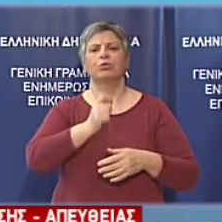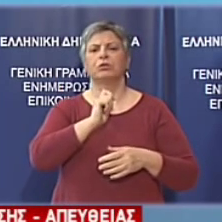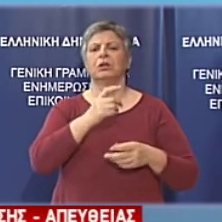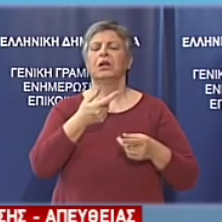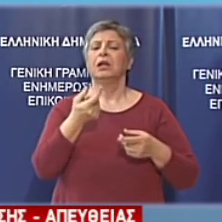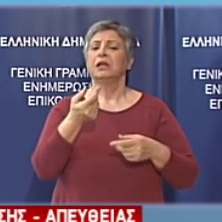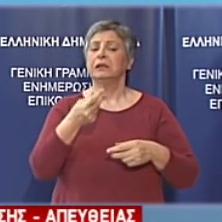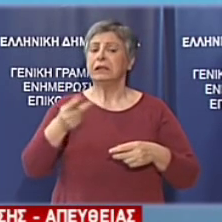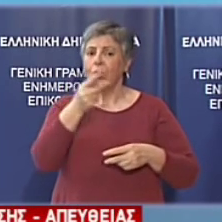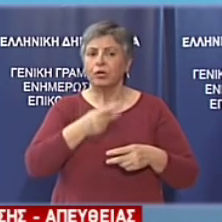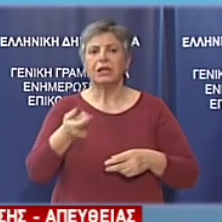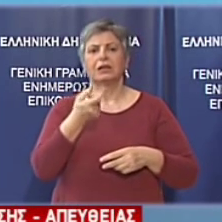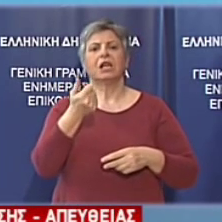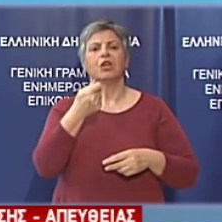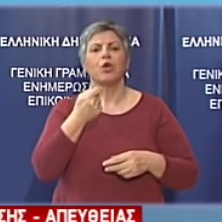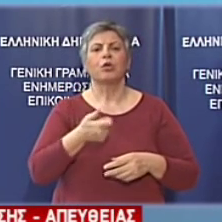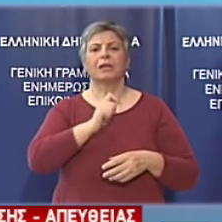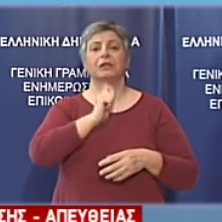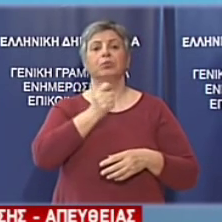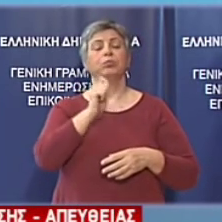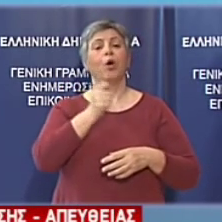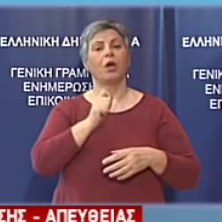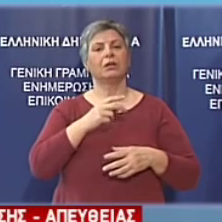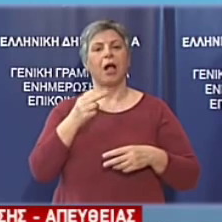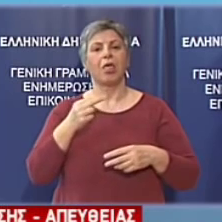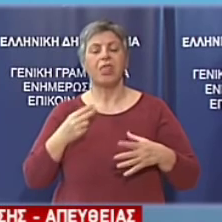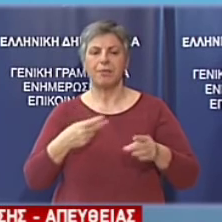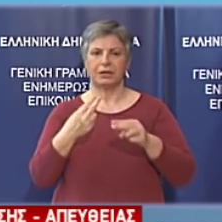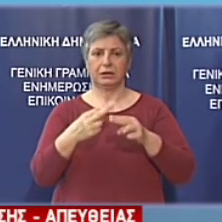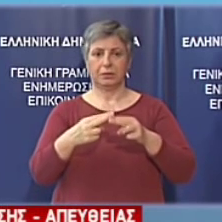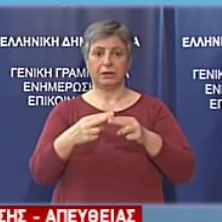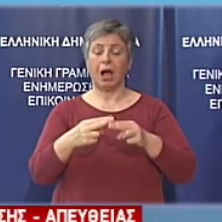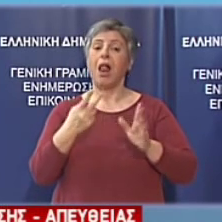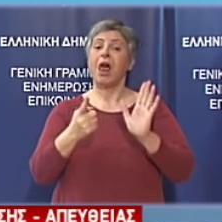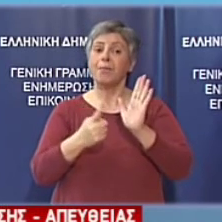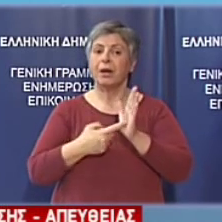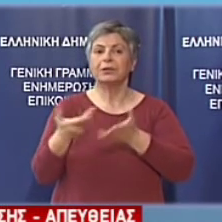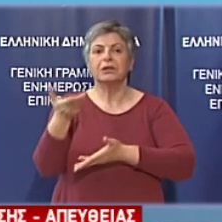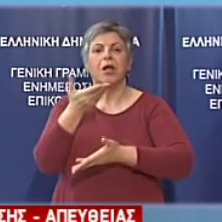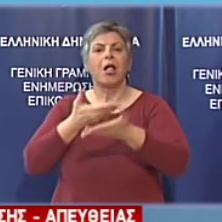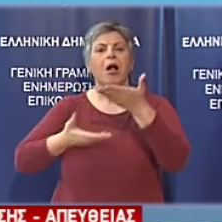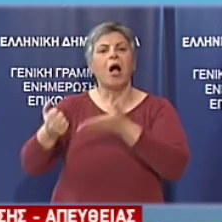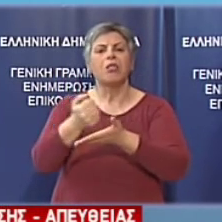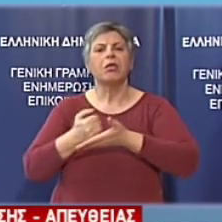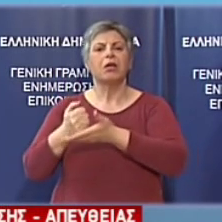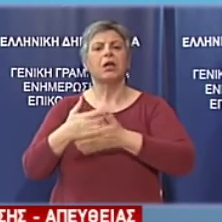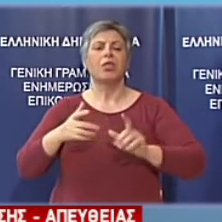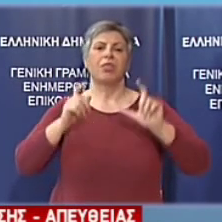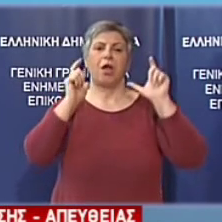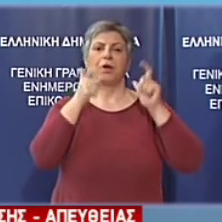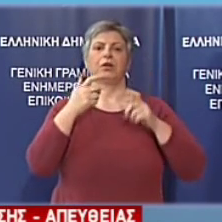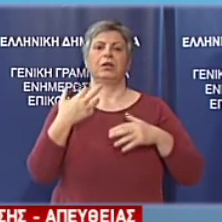με όρους ενότητας, αλληλεγγύης και δημοκρατίας. Θα επιμείνουμε ότι τα προβλήματα της Ευρώπης